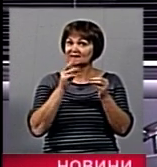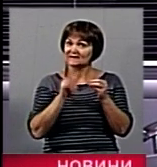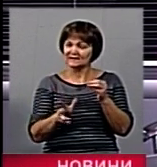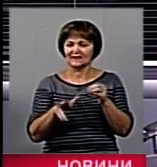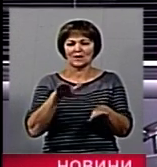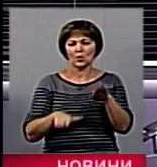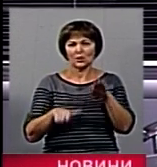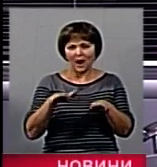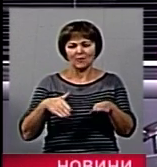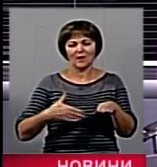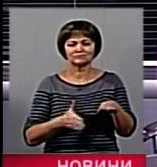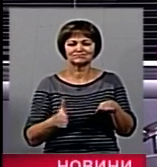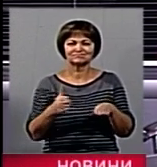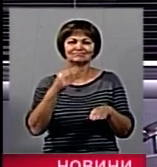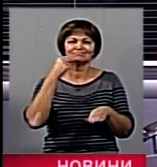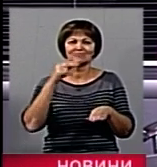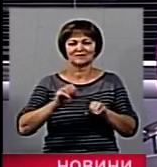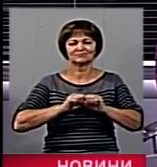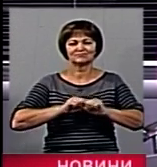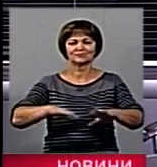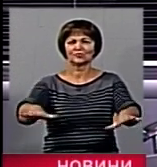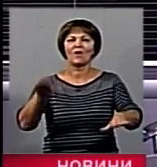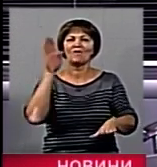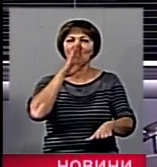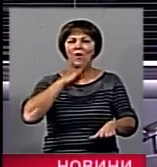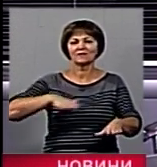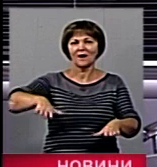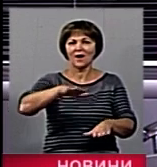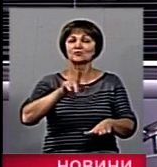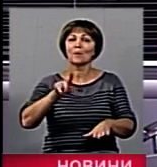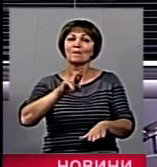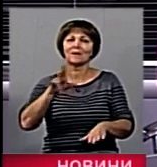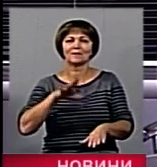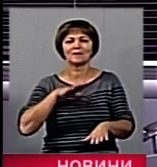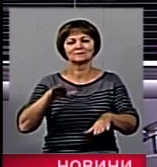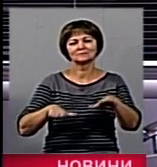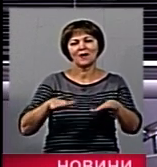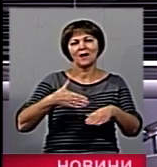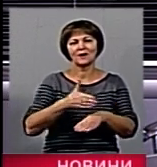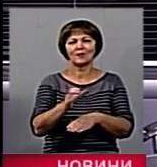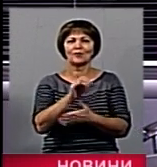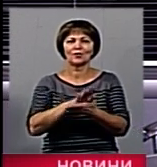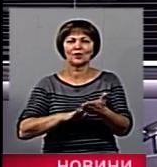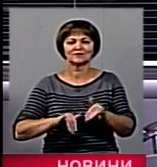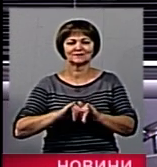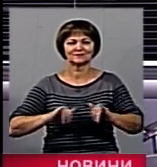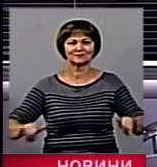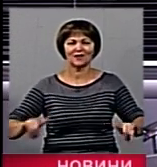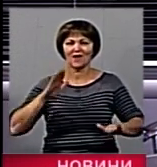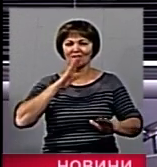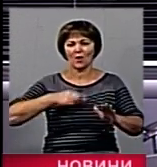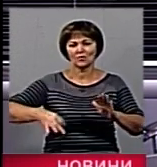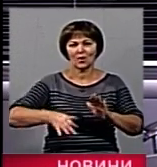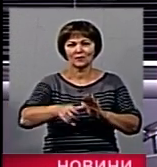місцеві рибалки запустили у Житомирське водосховище. Усе для того, аби в екосистемі був баланс і риба продовжувала водитися у водоймі.